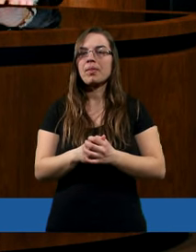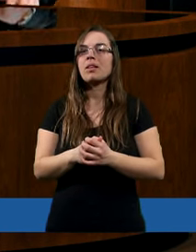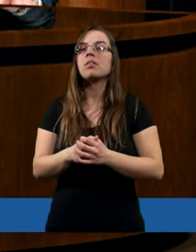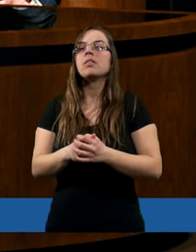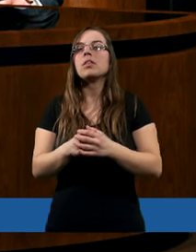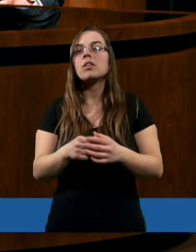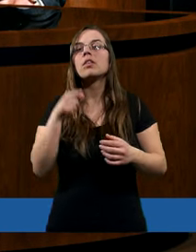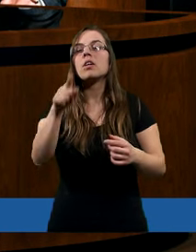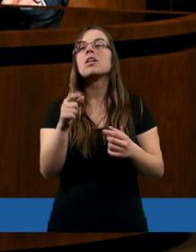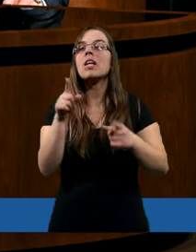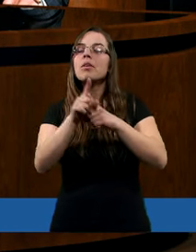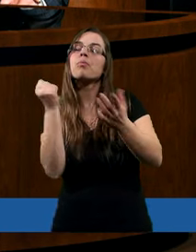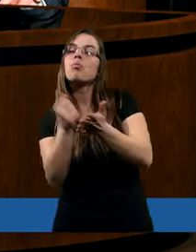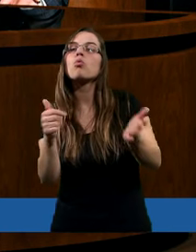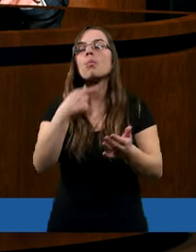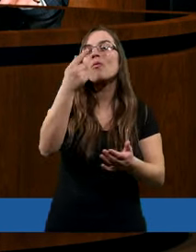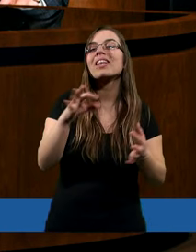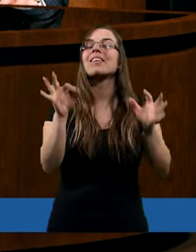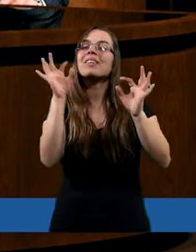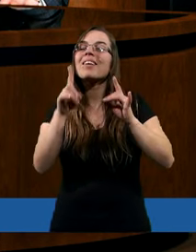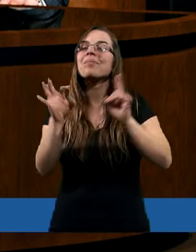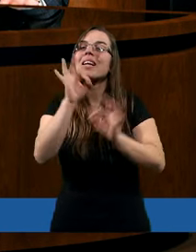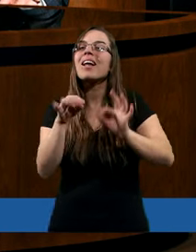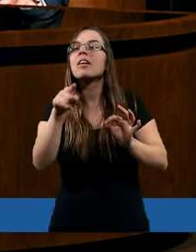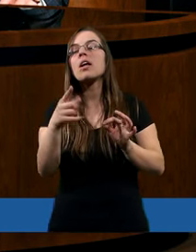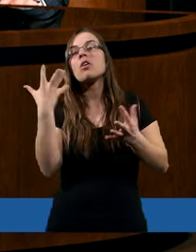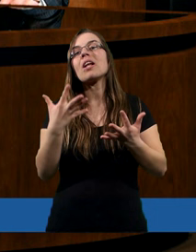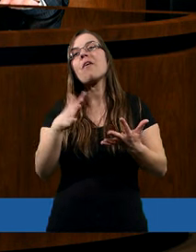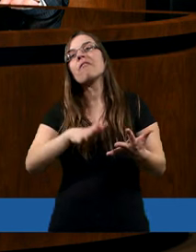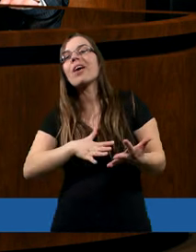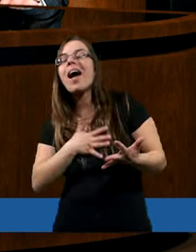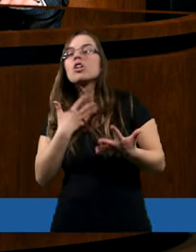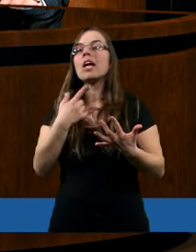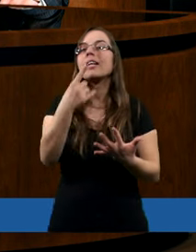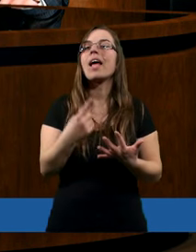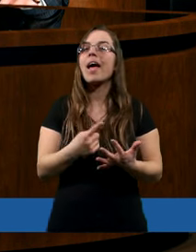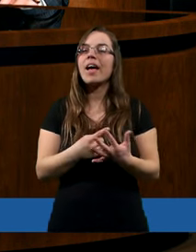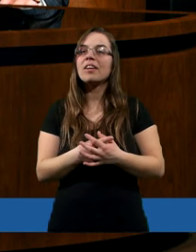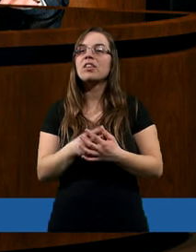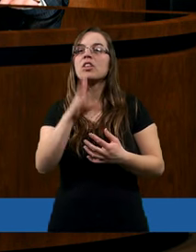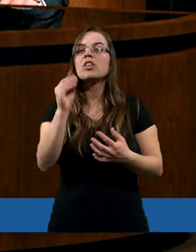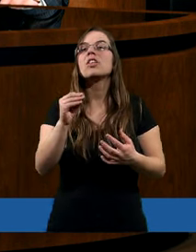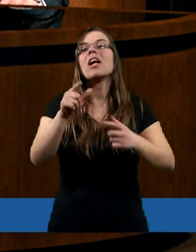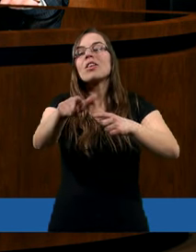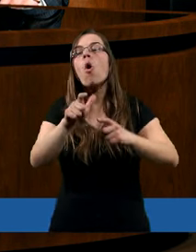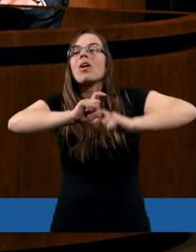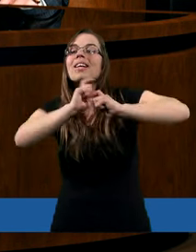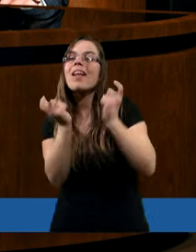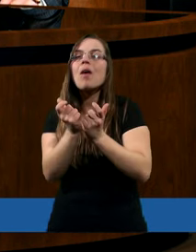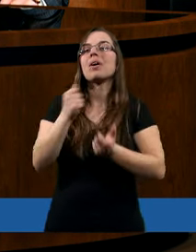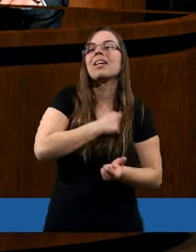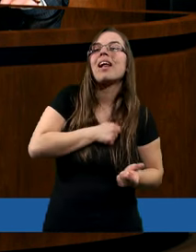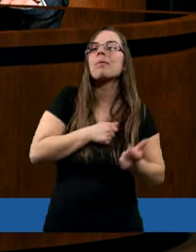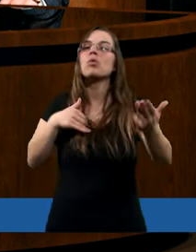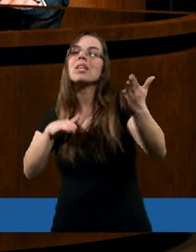Właśnie muszę powiedzieć, że ostatnie kilka dni to tak zaczęłam wyraźnie widzieć i to całe zasmucanie